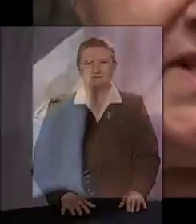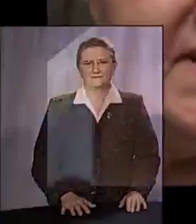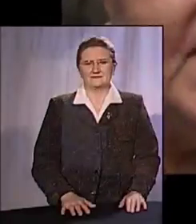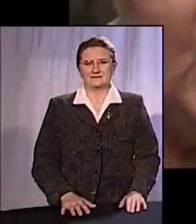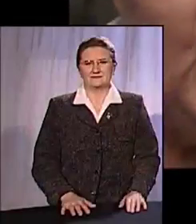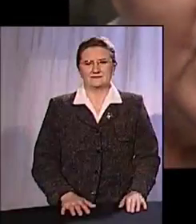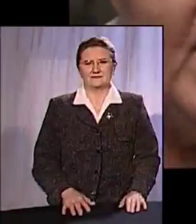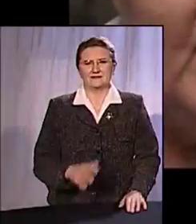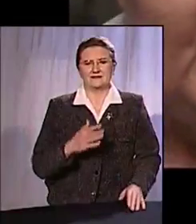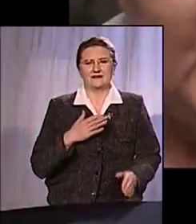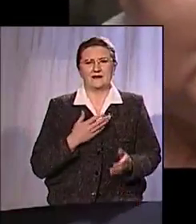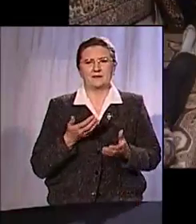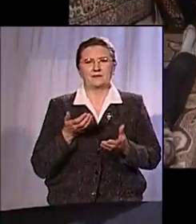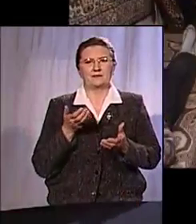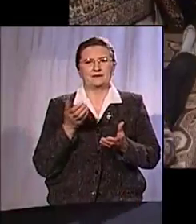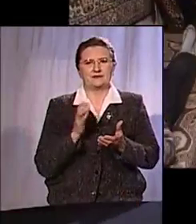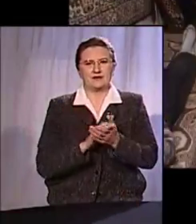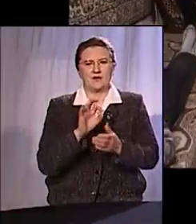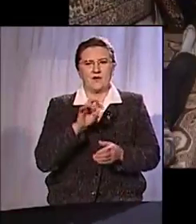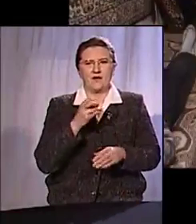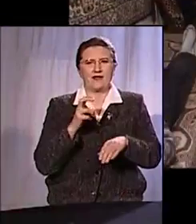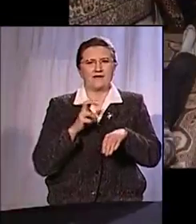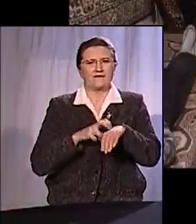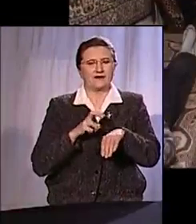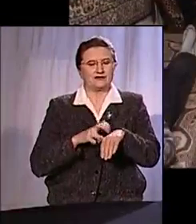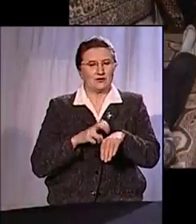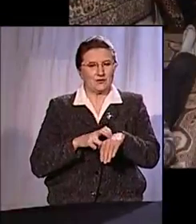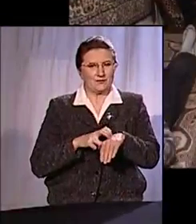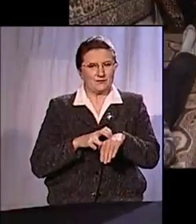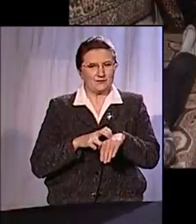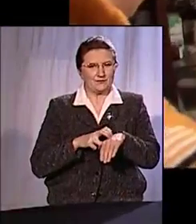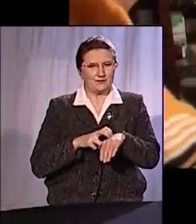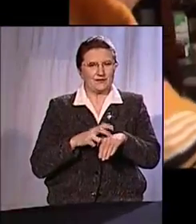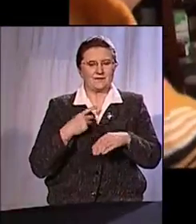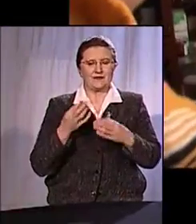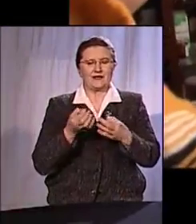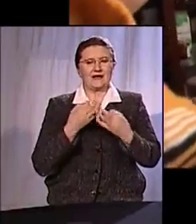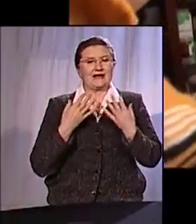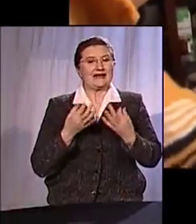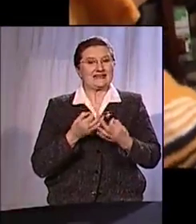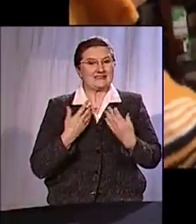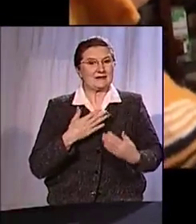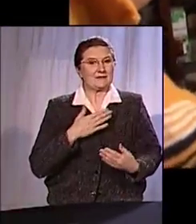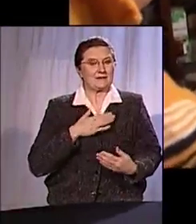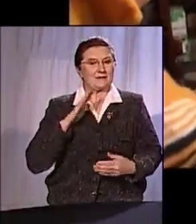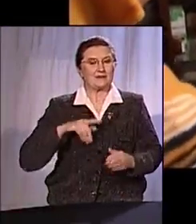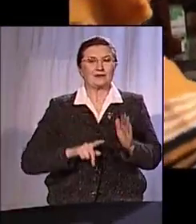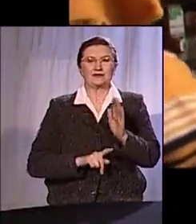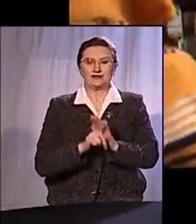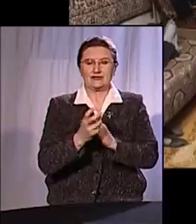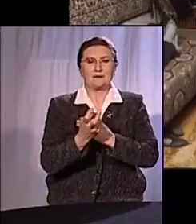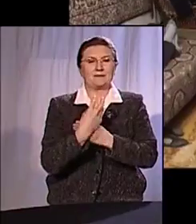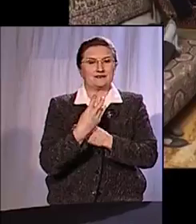Я познакомилась с Олей, врачом. Она рассказывала мне, потом начала меня